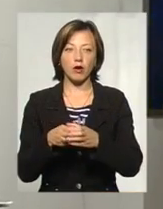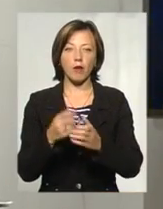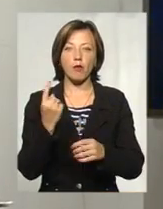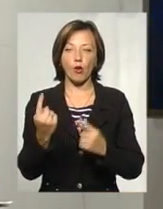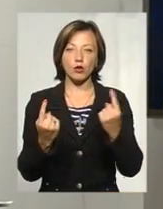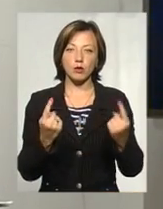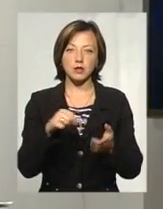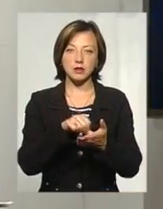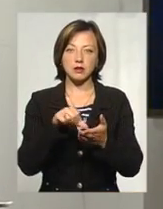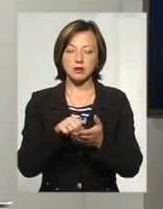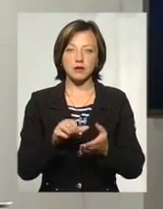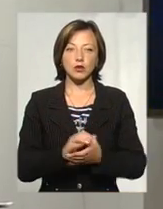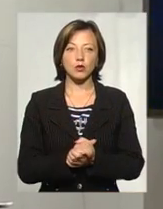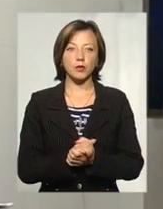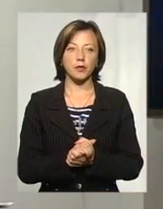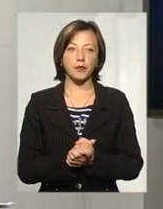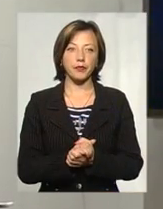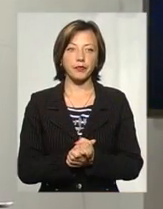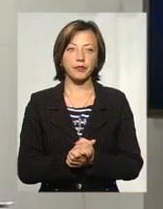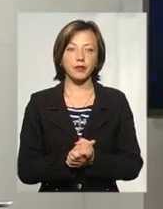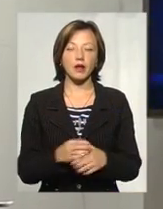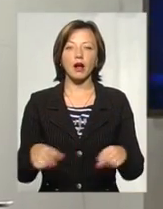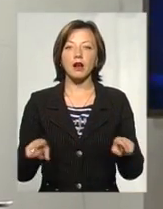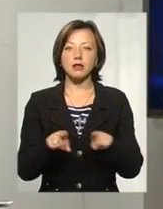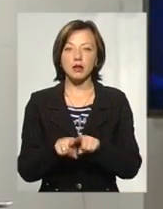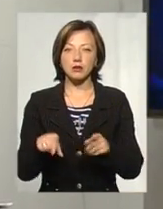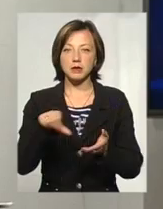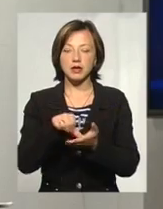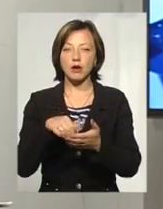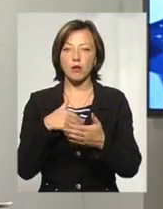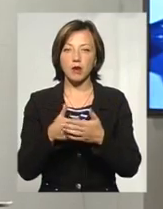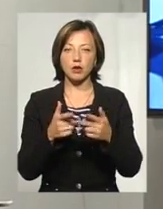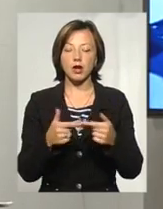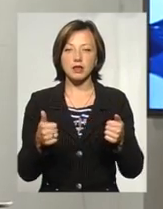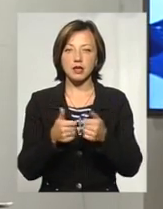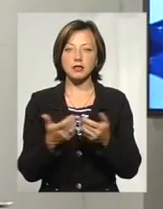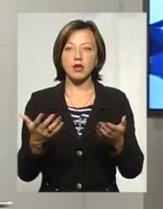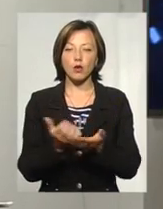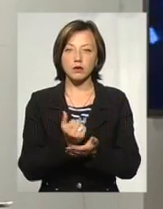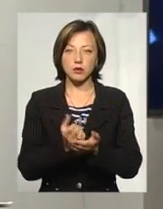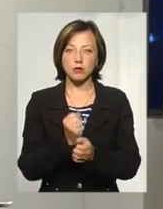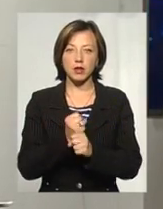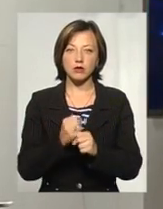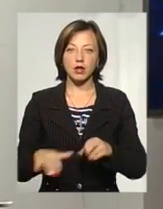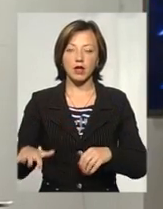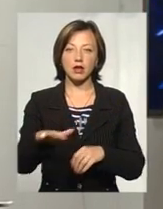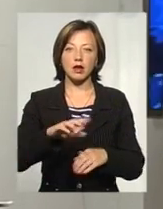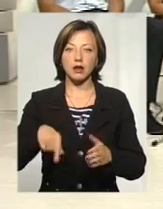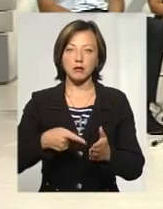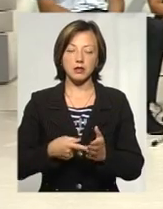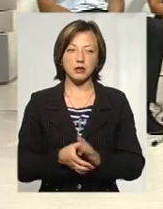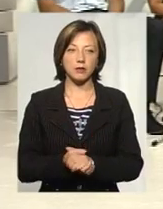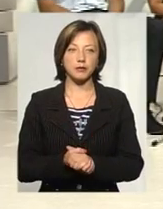одному представнику з кожної фракції, яка присутня в міській раді, а також з представників громадських організацій, які успішно працюють на термах нашого міста.